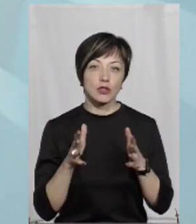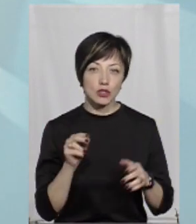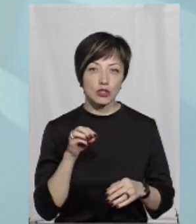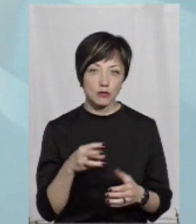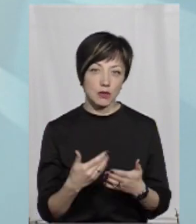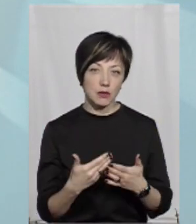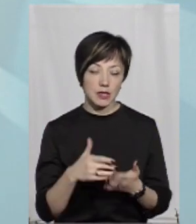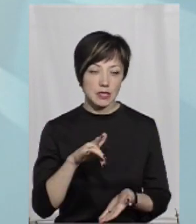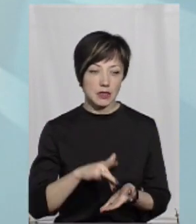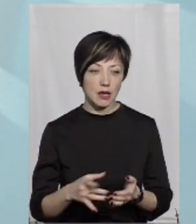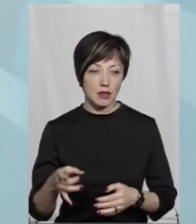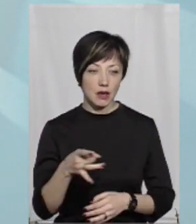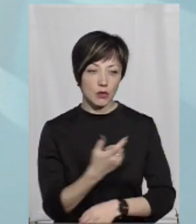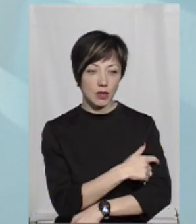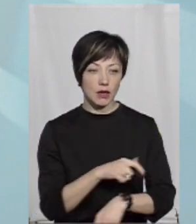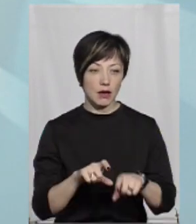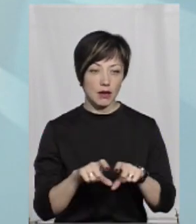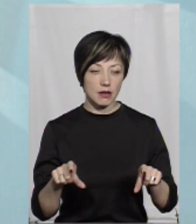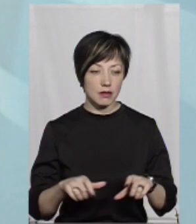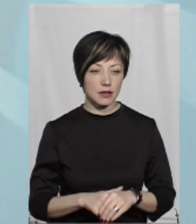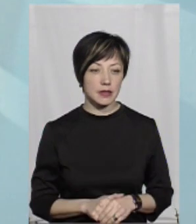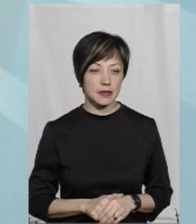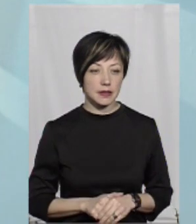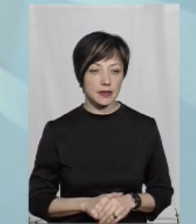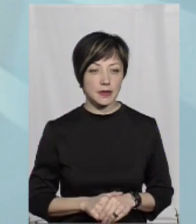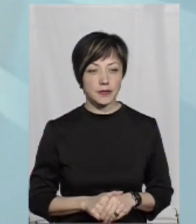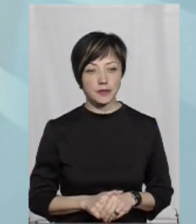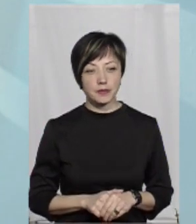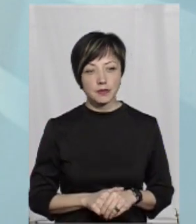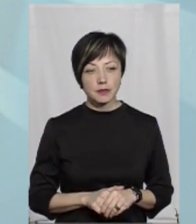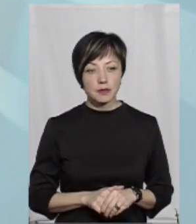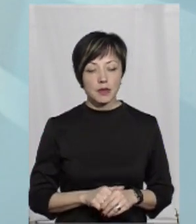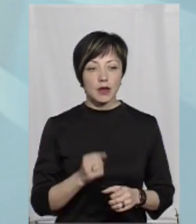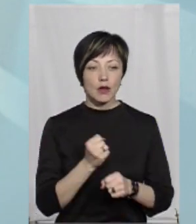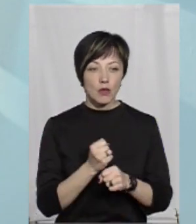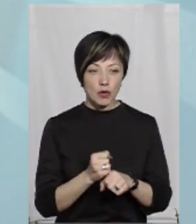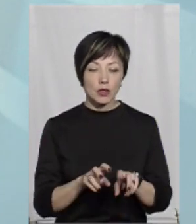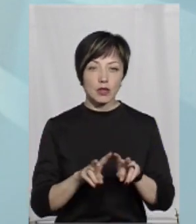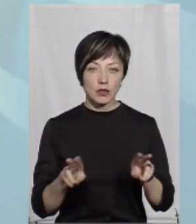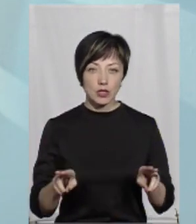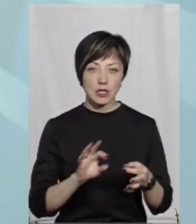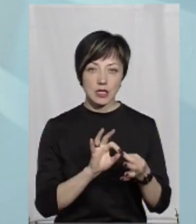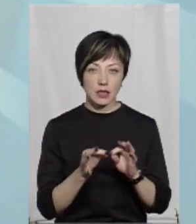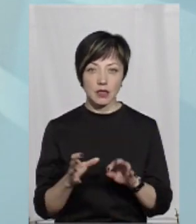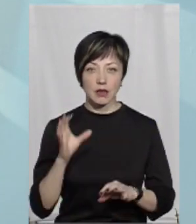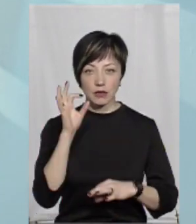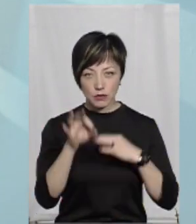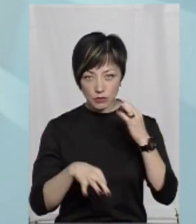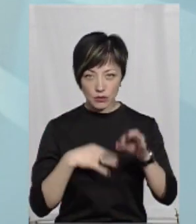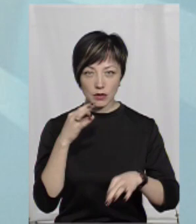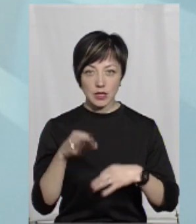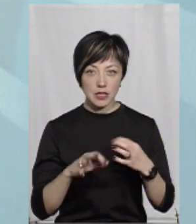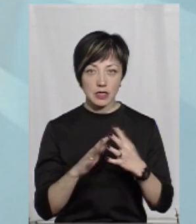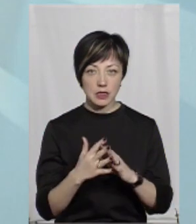більша, ніж, наприклад, в центральніх районах дієхармів, водіїв. Робота теж складна і день, і вночі, і по